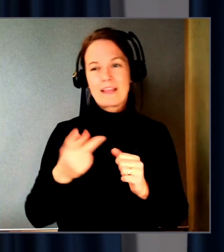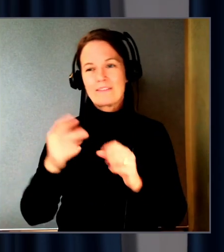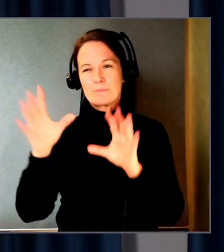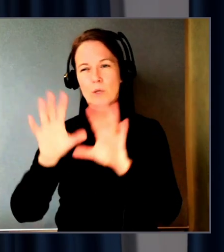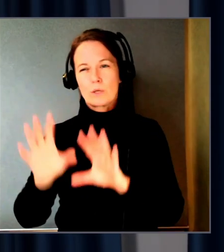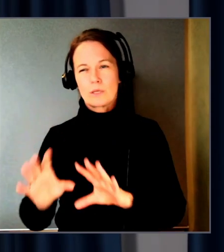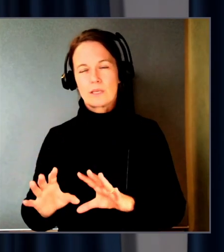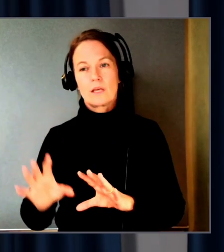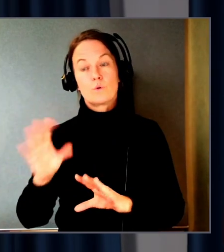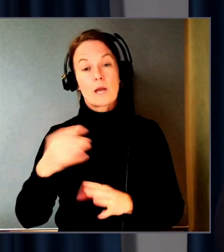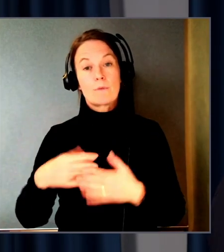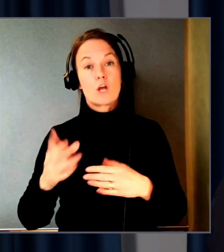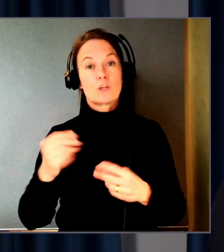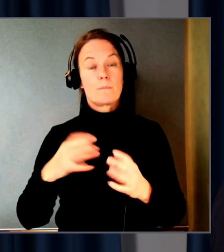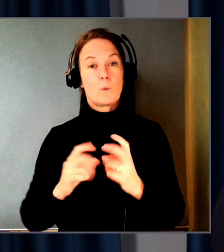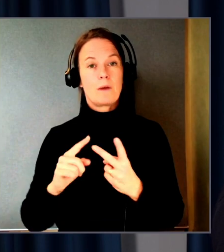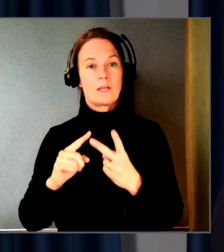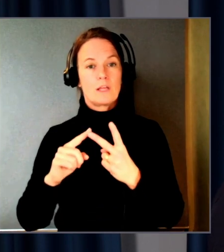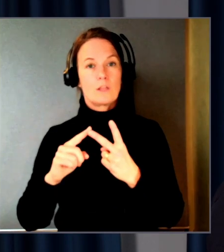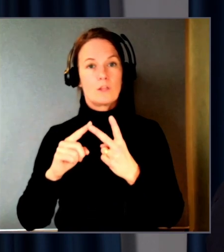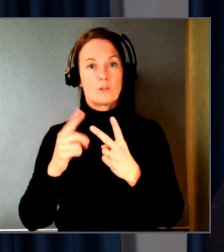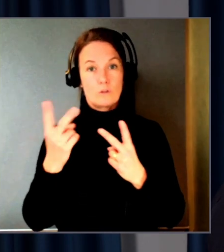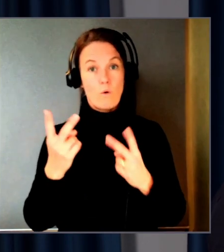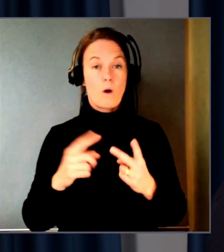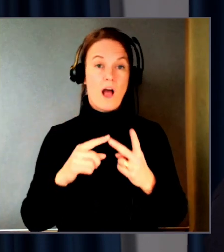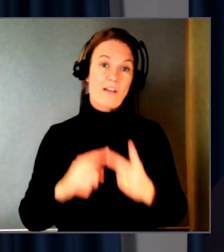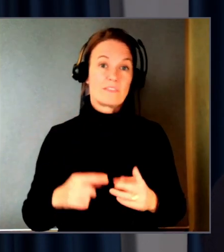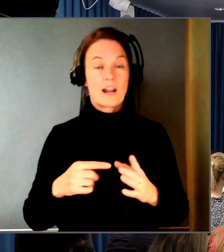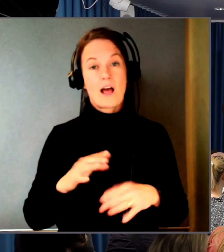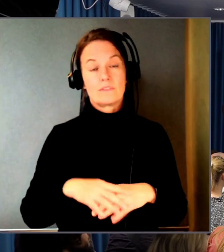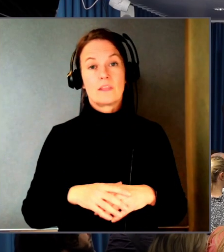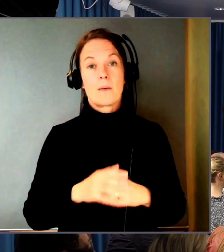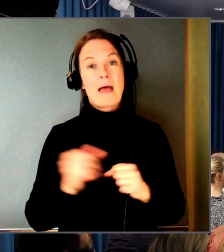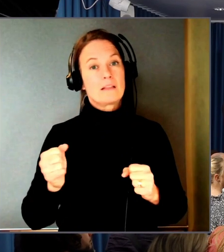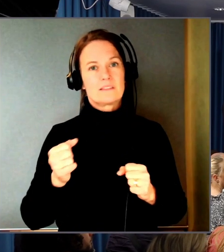kan göra den som nummer två. Men man ska inte skippa den skulle jag säga. Det är en fråga på gång här nu.